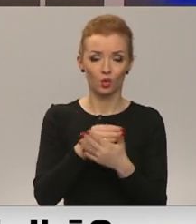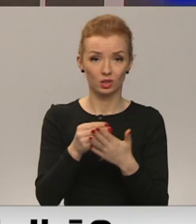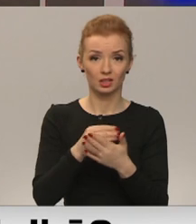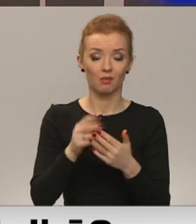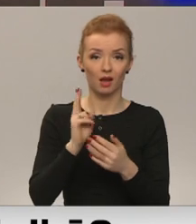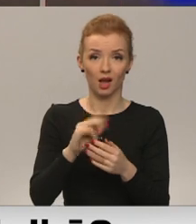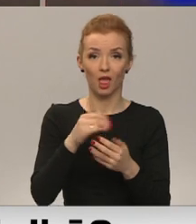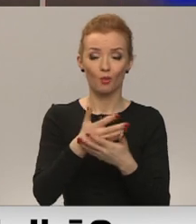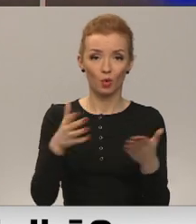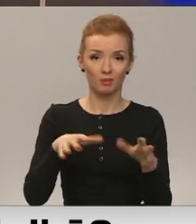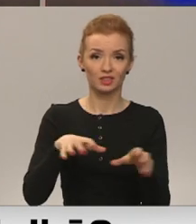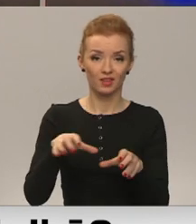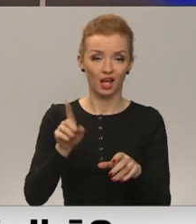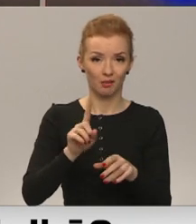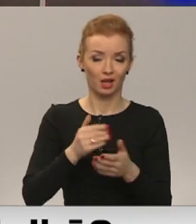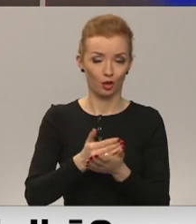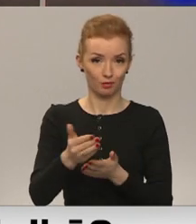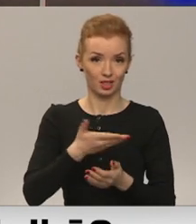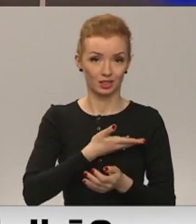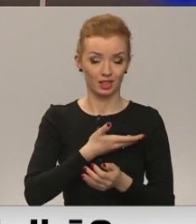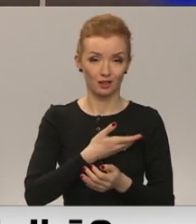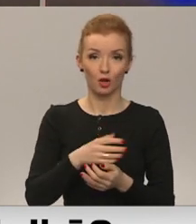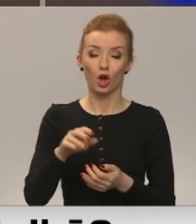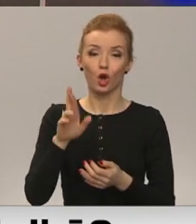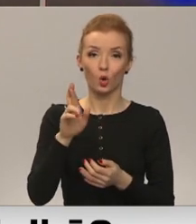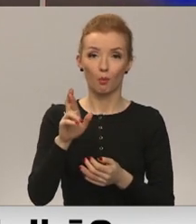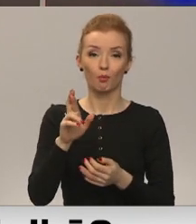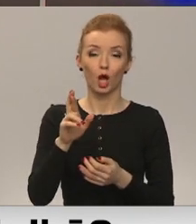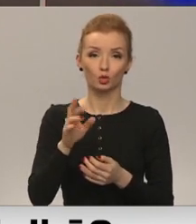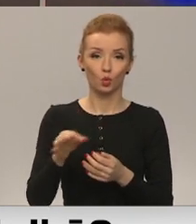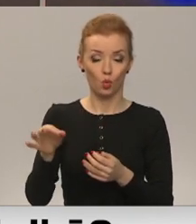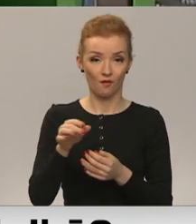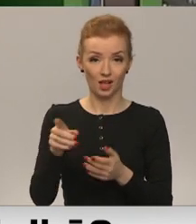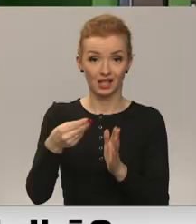jebkuram dzīvniekam ļauta dzīvot. Ropažu novac iepirkumu pašlaik pārtraucas.